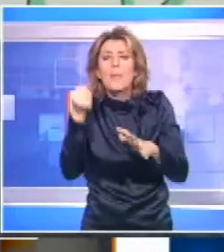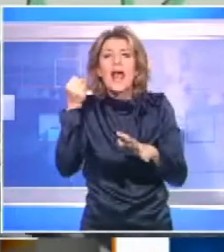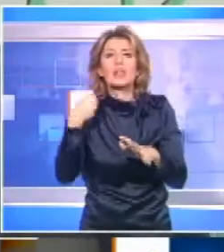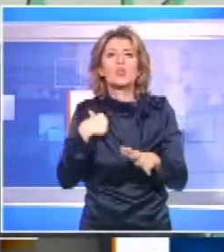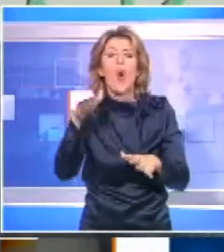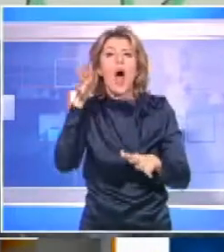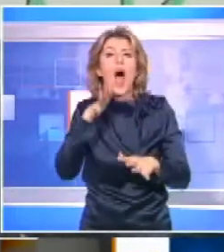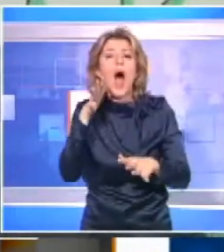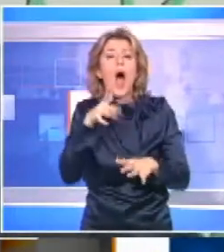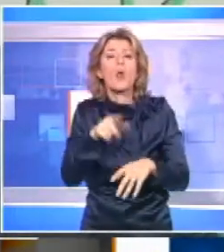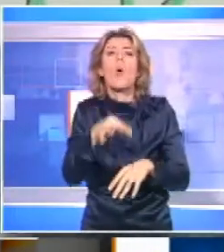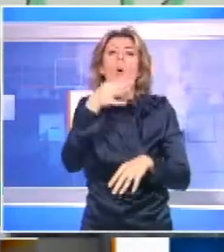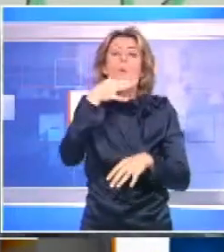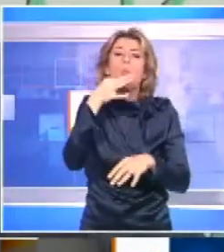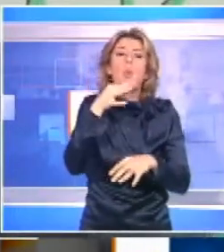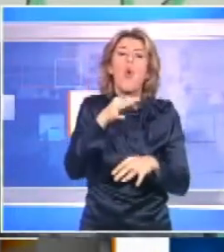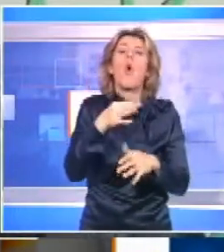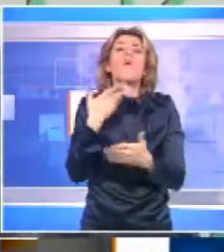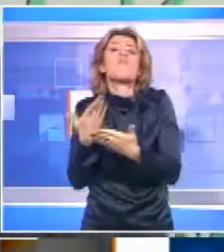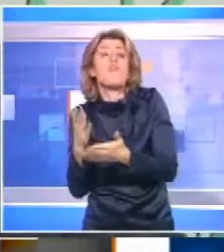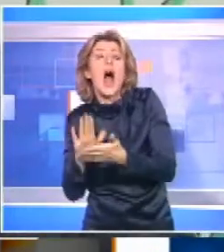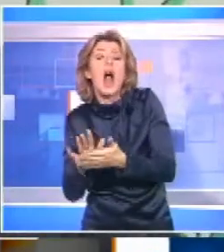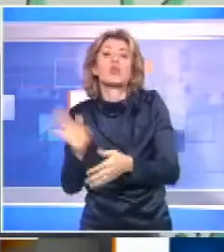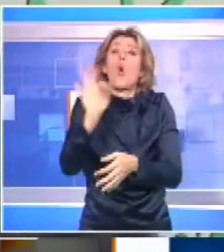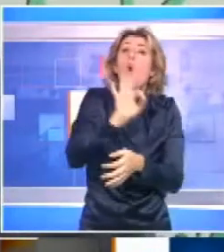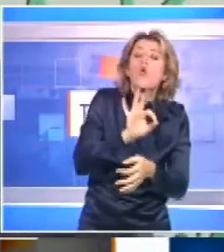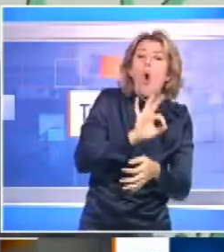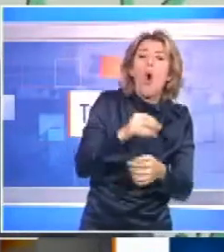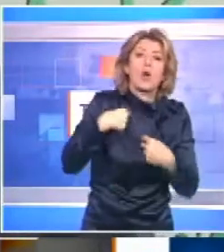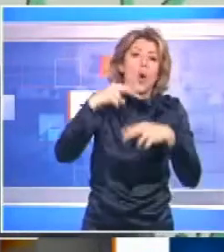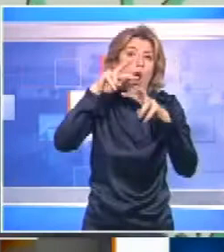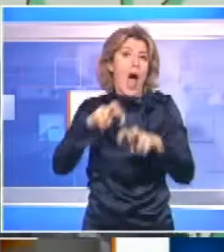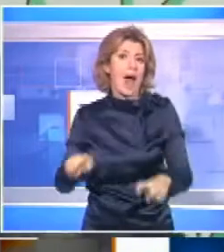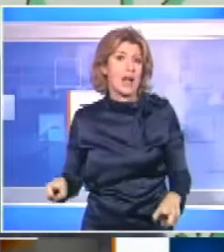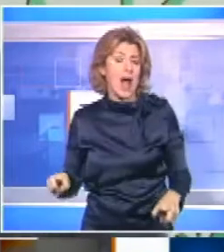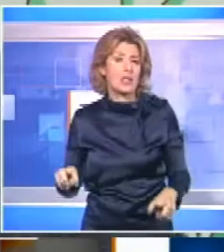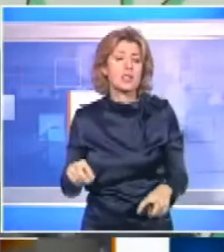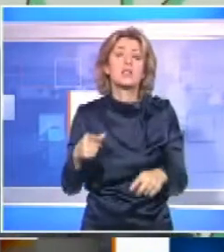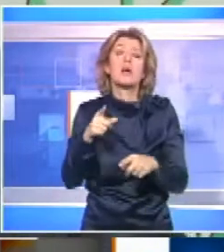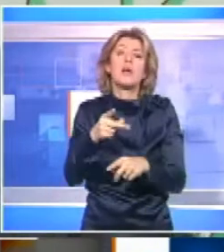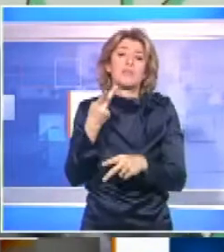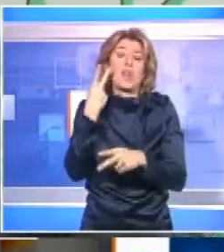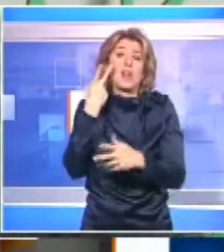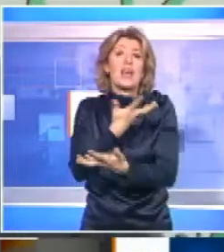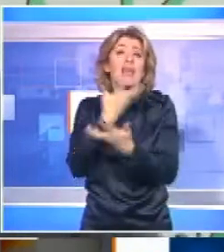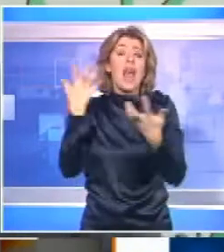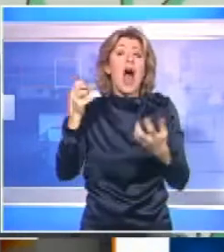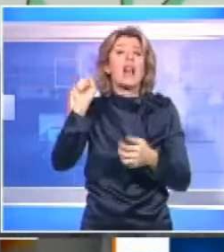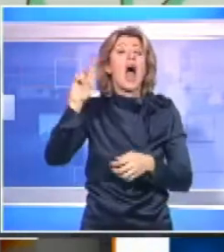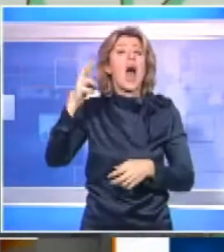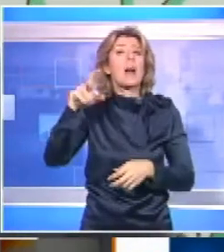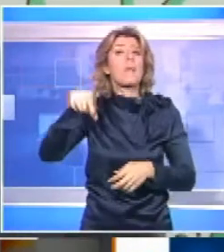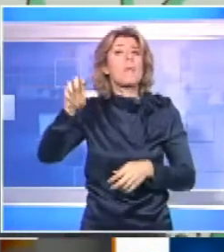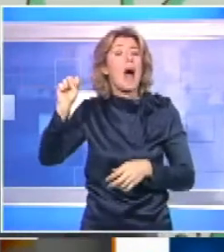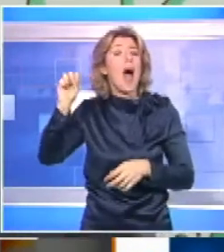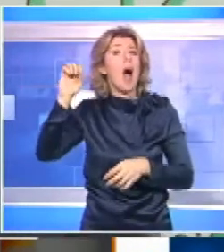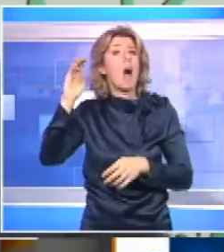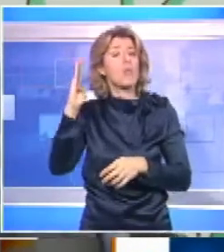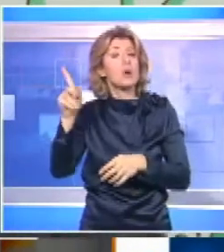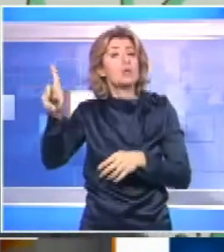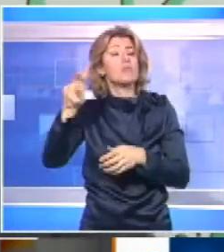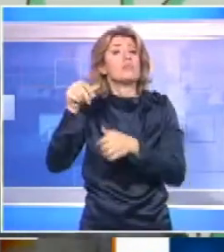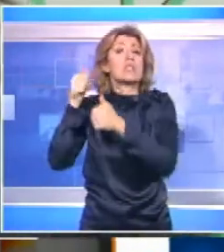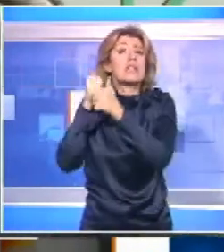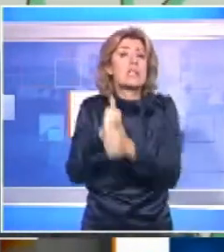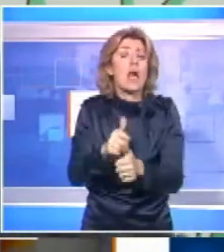inficia o rende valido l'analisi che successivamente viene effettuata. È evidente che se ARPAB come da legge compie quei